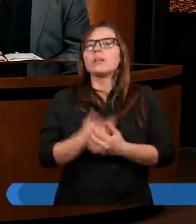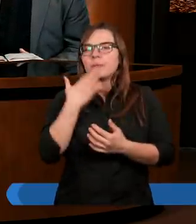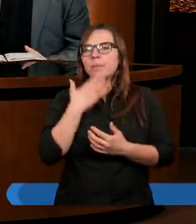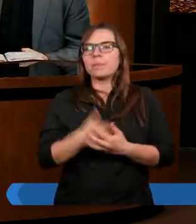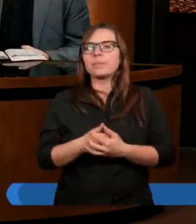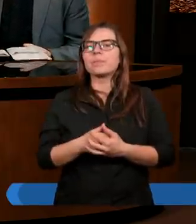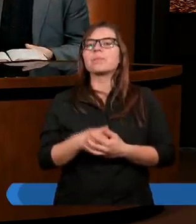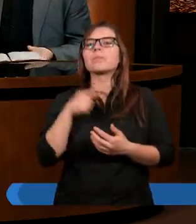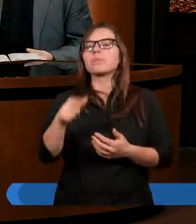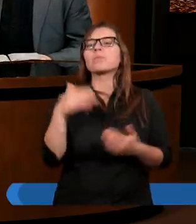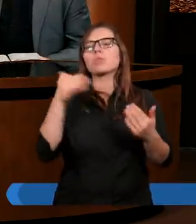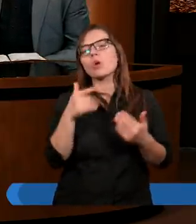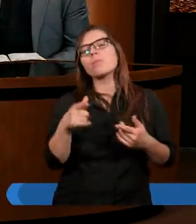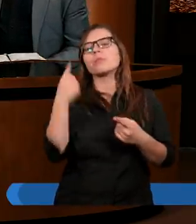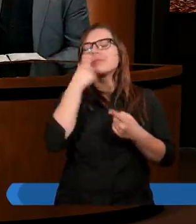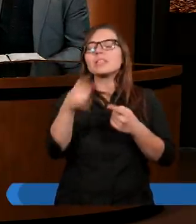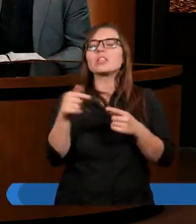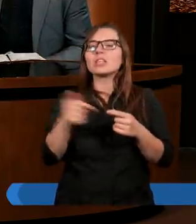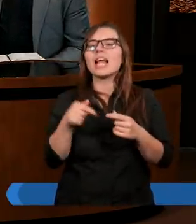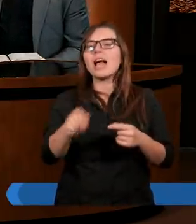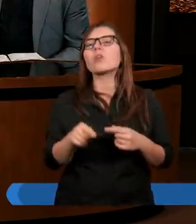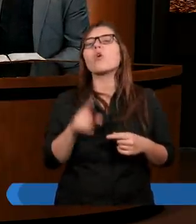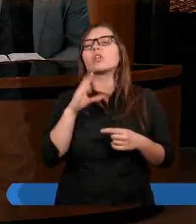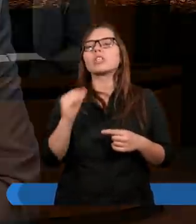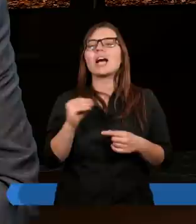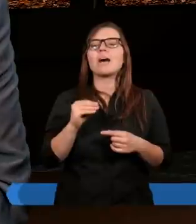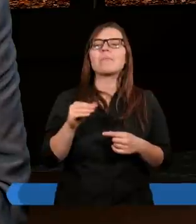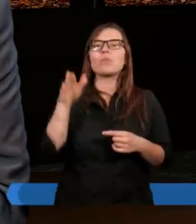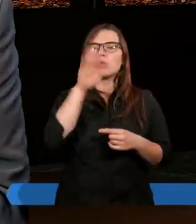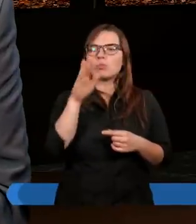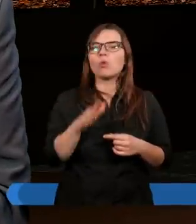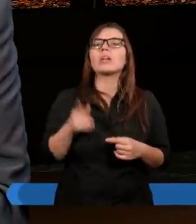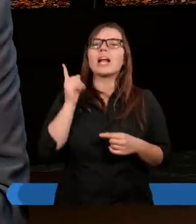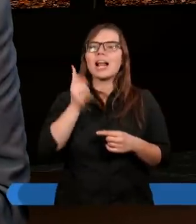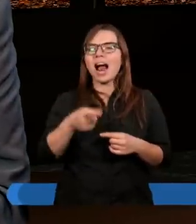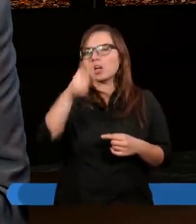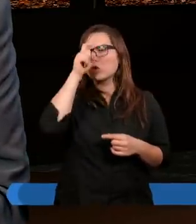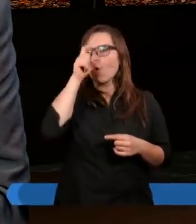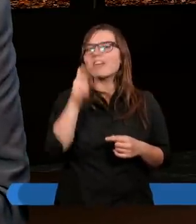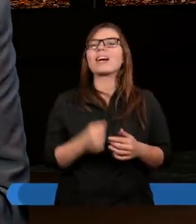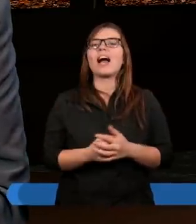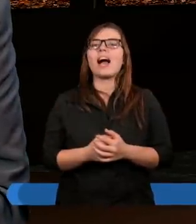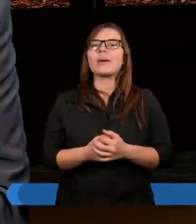To dotyczy tego, że Bóg stwarzając człowieka